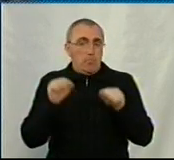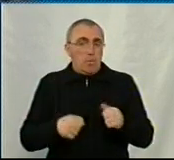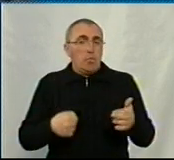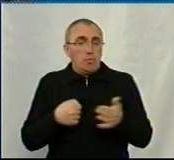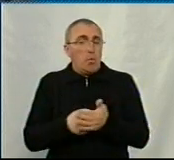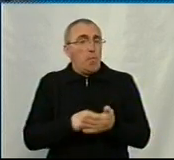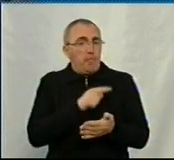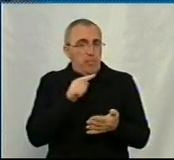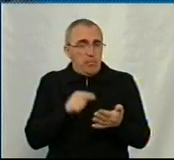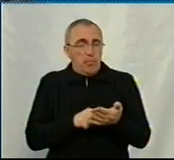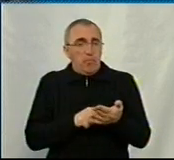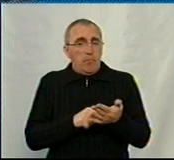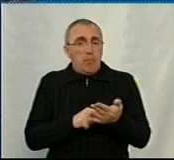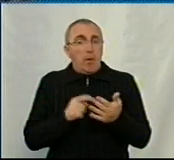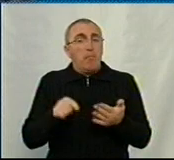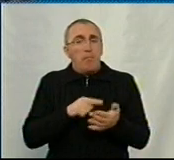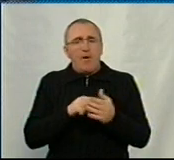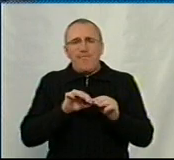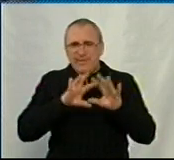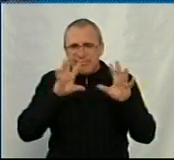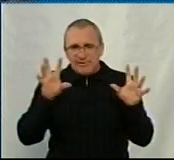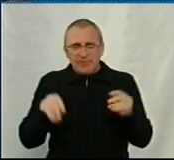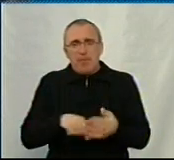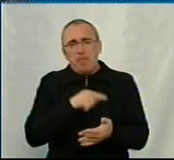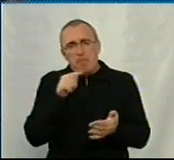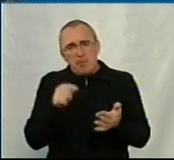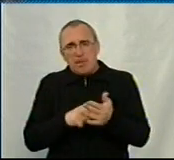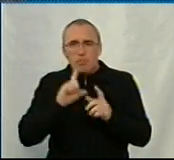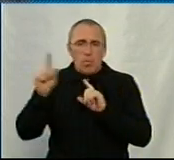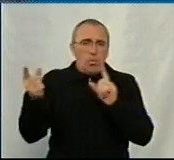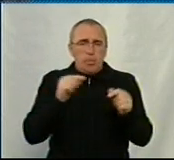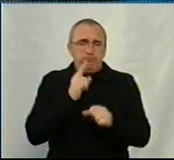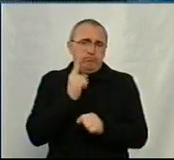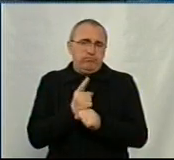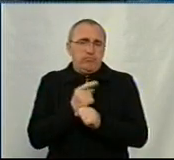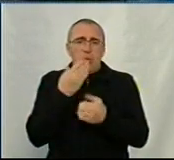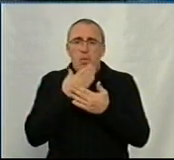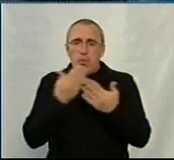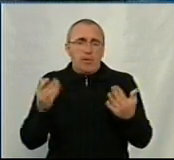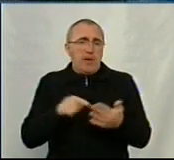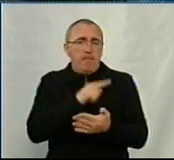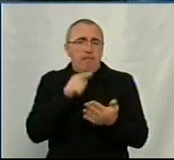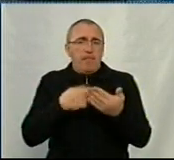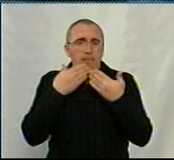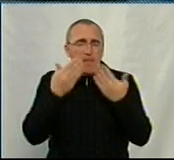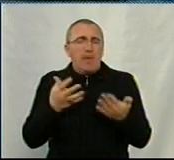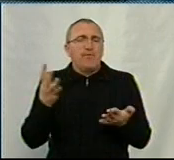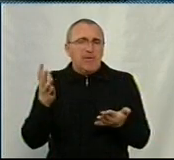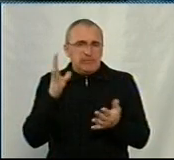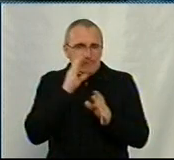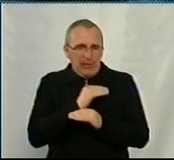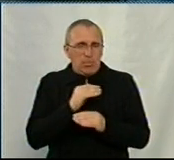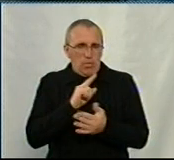такого питання, щоб не тільки по місту, а й взагалі і в місто, і з міста. Гаразд. І останнє питання, маємо встигнути.